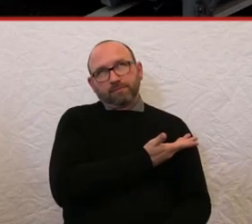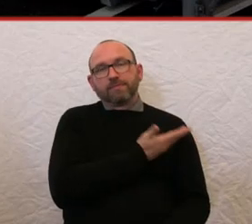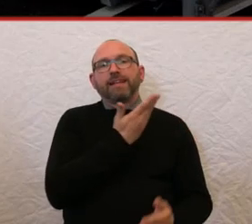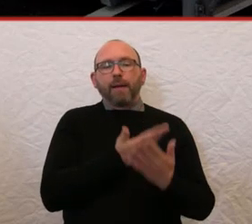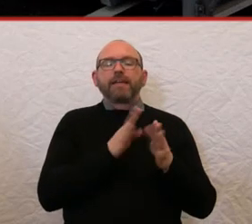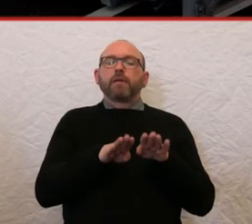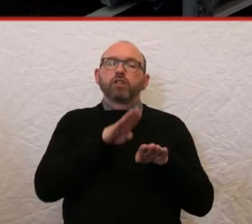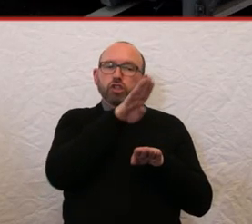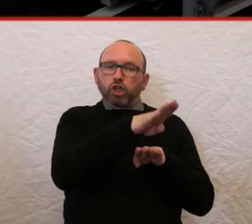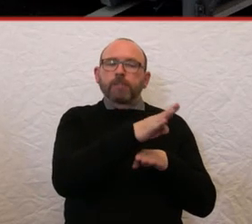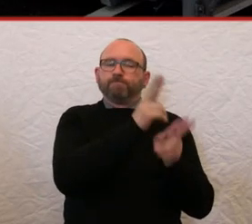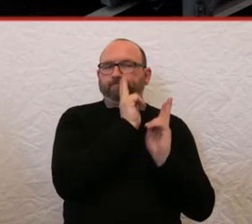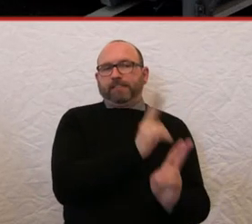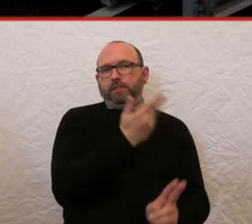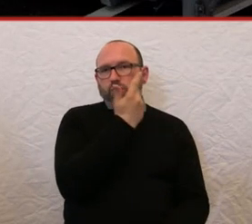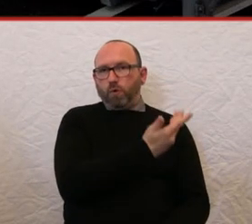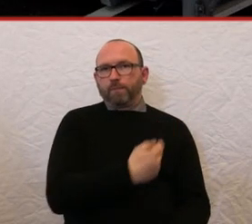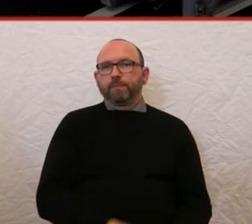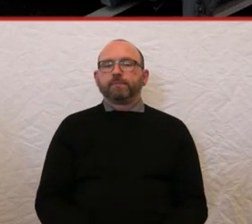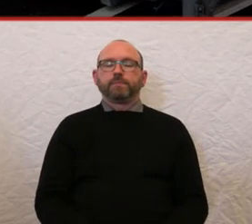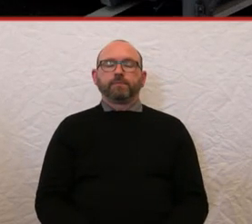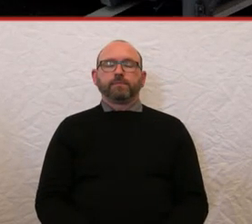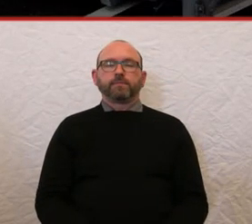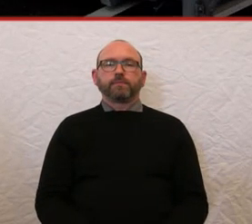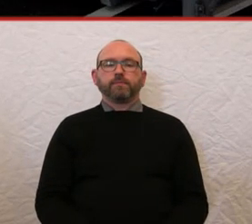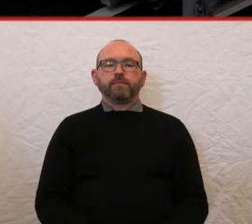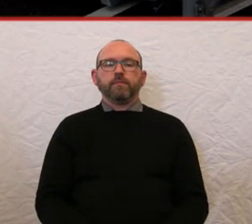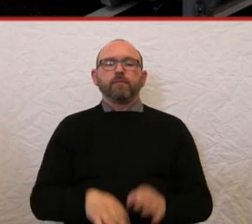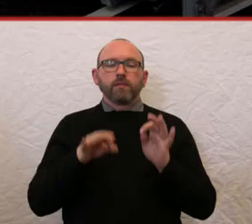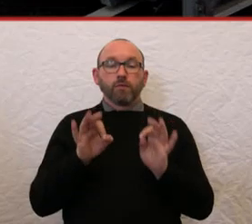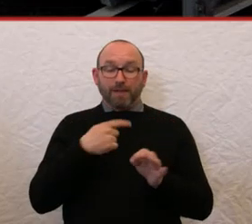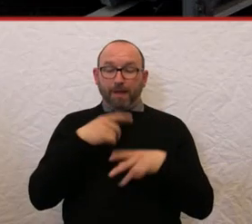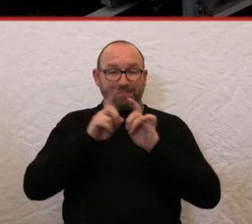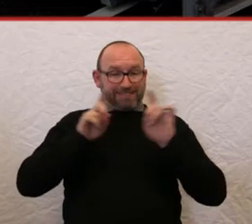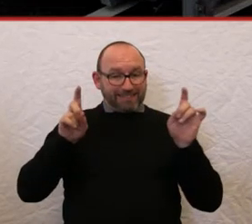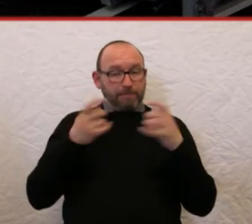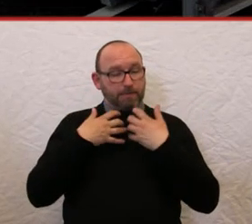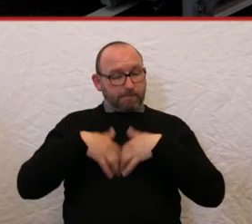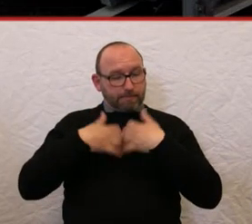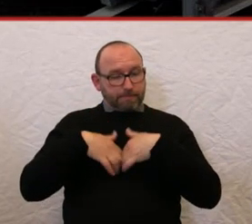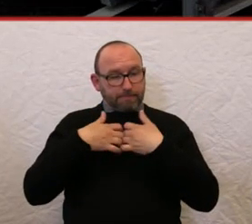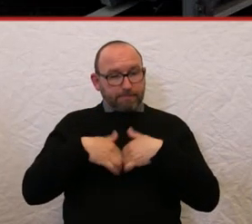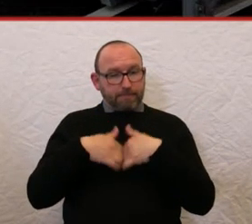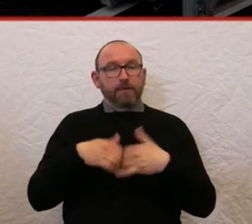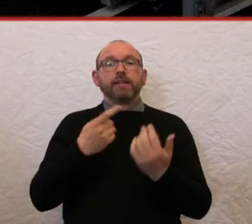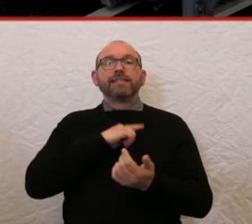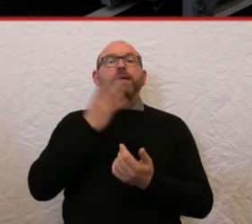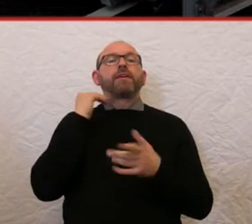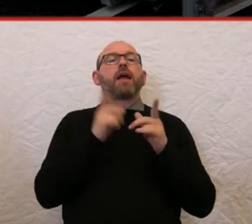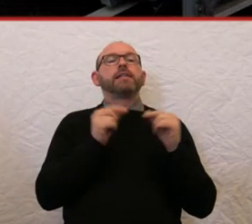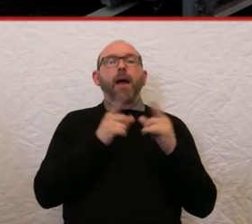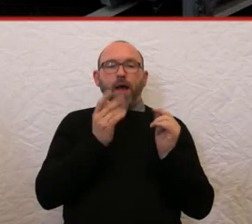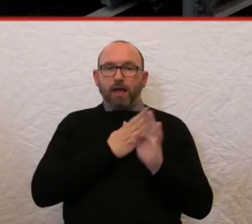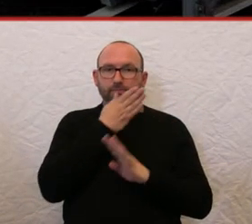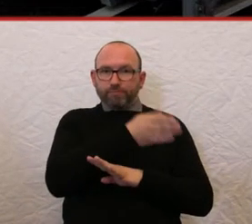richtige Richtung. Eine Sache, die mich aber wirklich beschäftigt hat, war, als ich eben in besagten Japan war,